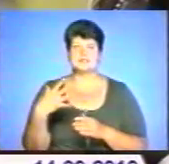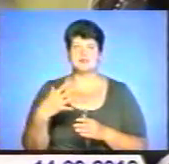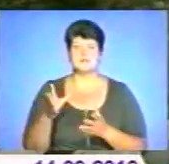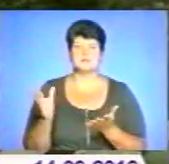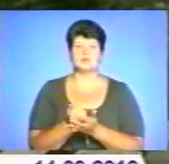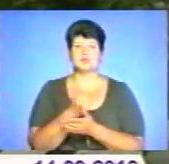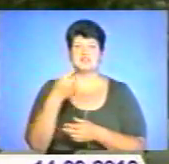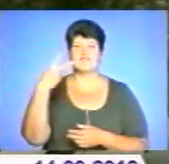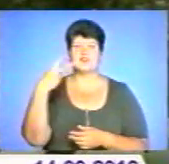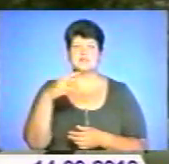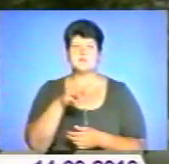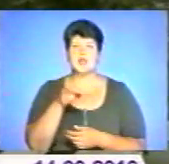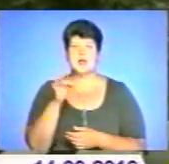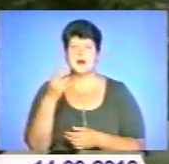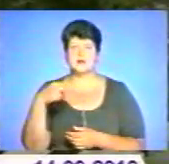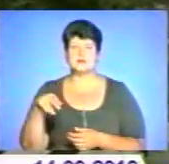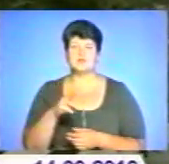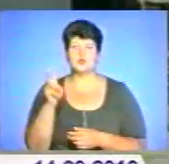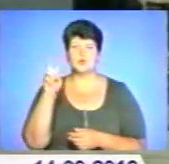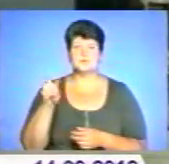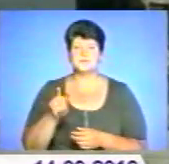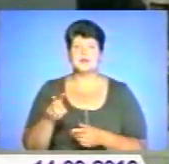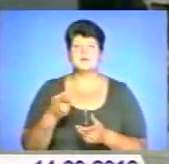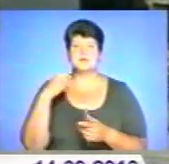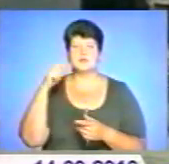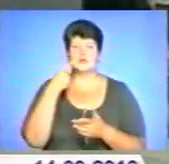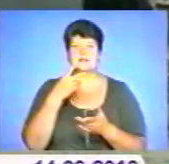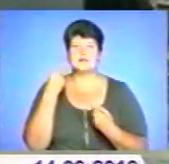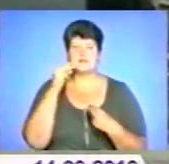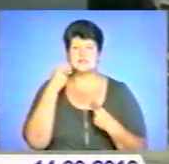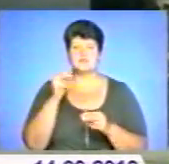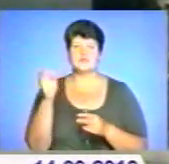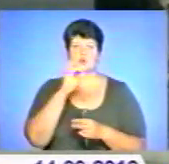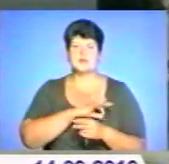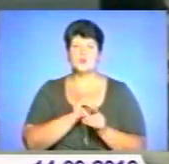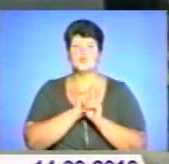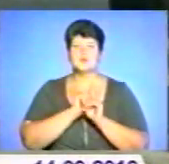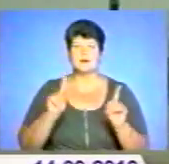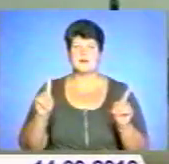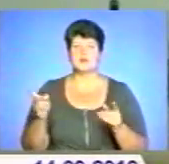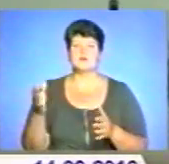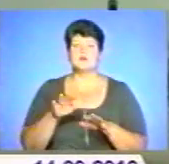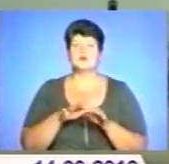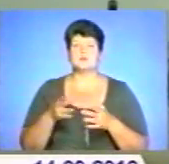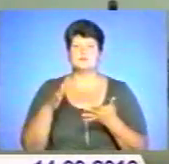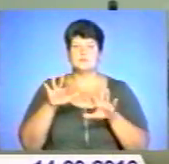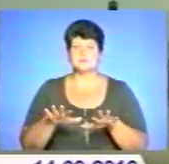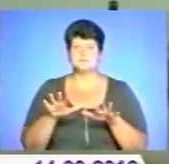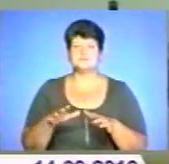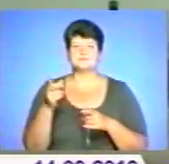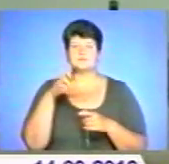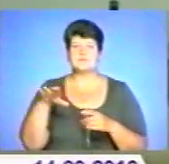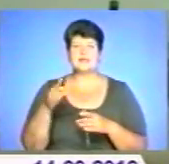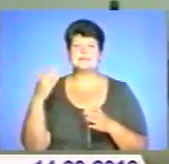мільярдів. Президент України переконаний, необхідно ефективніше використовувати унікальне географічне розташування країн на перехресті шляхів Схід,